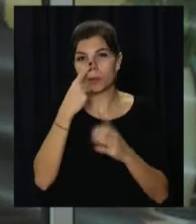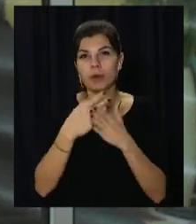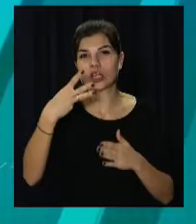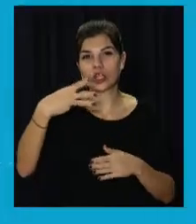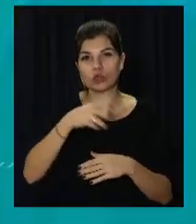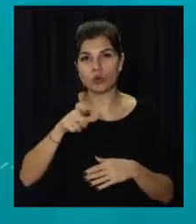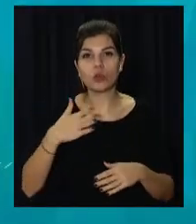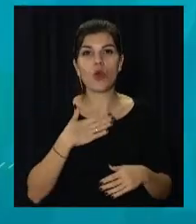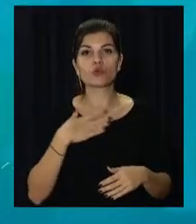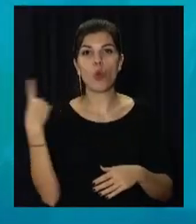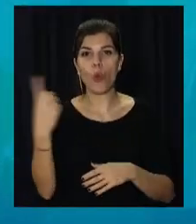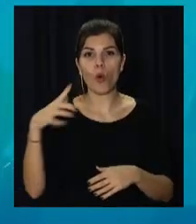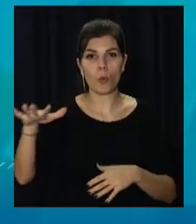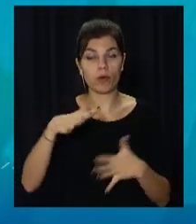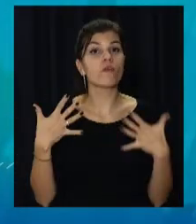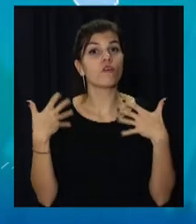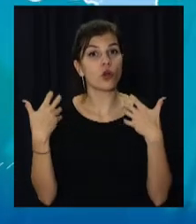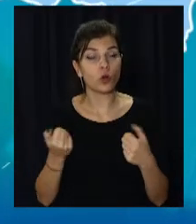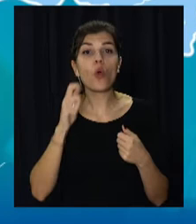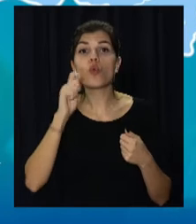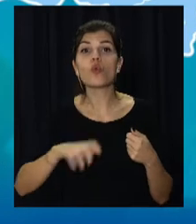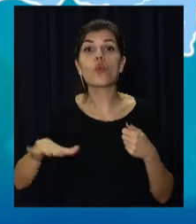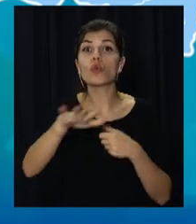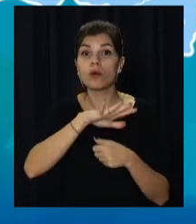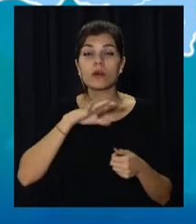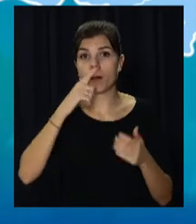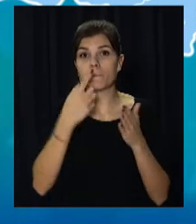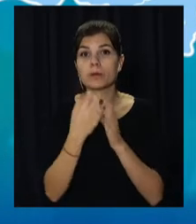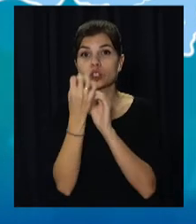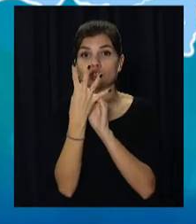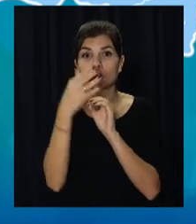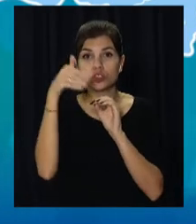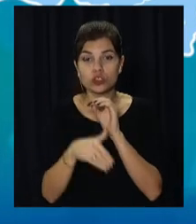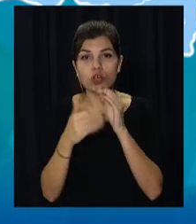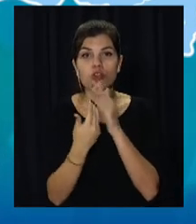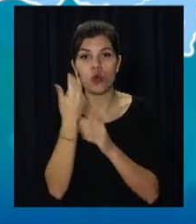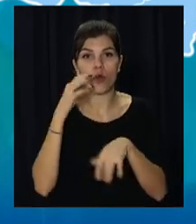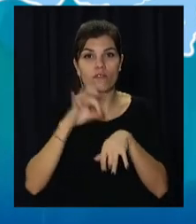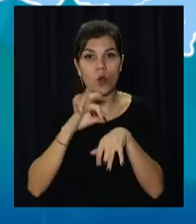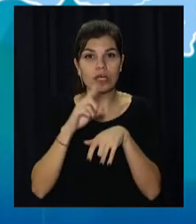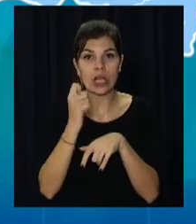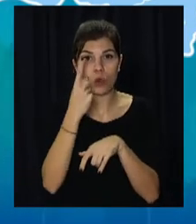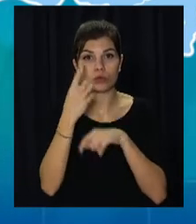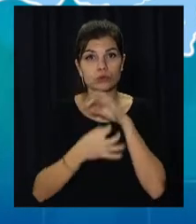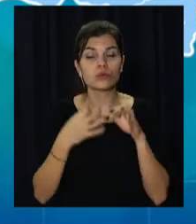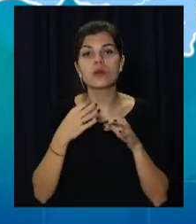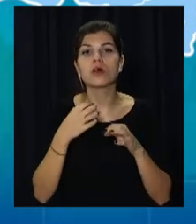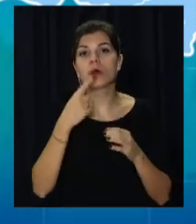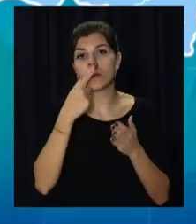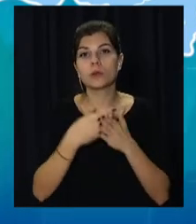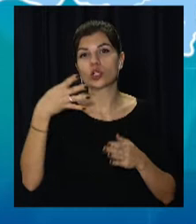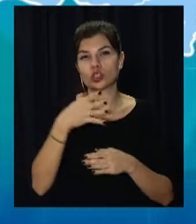тисячі людей в нашій області одужали. В Україні за минулу добу понад 14 тисяч нових хворих. Ушпиталили понад 4